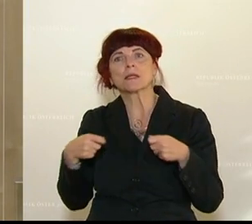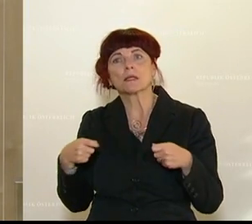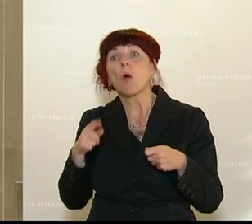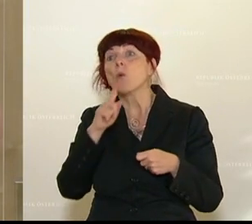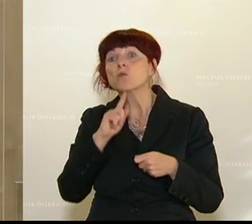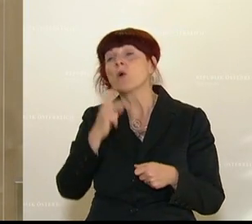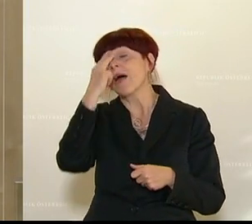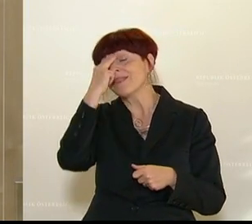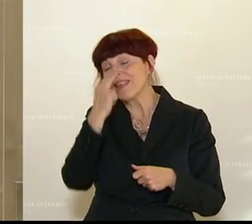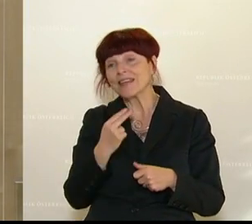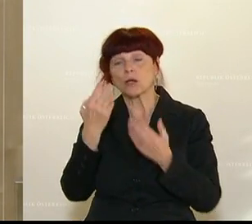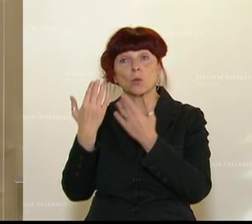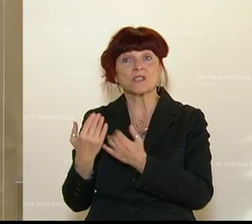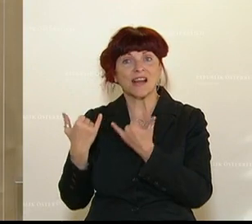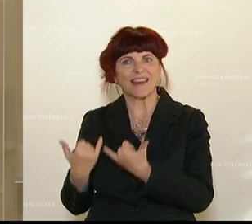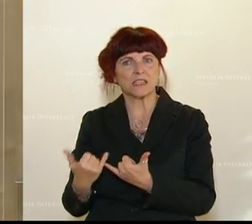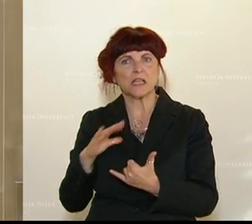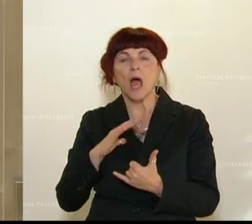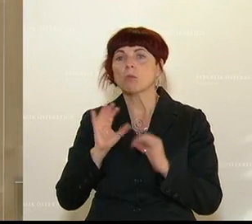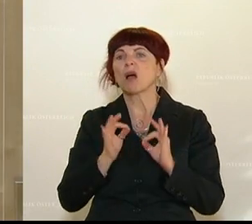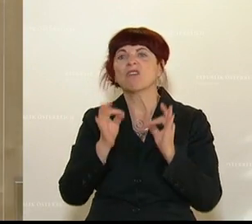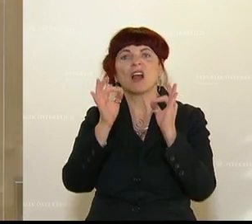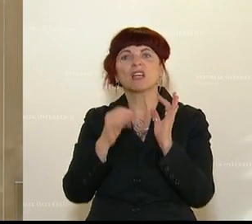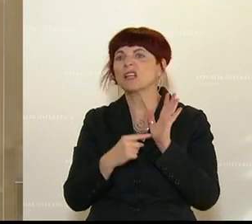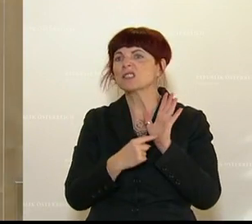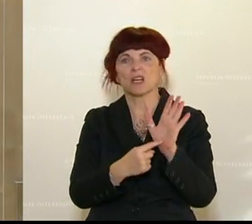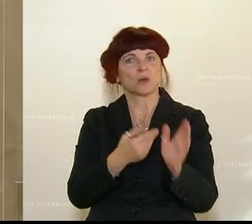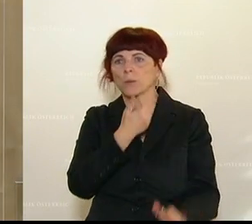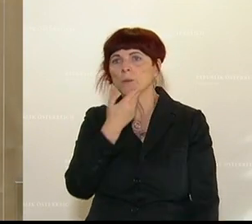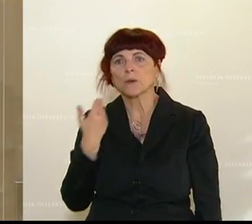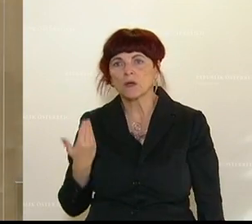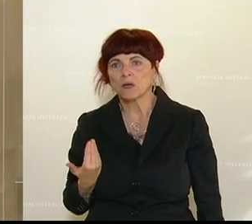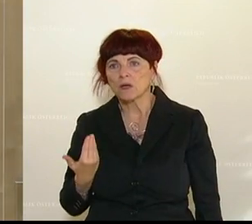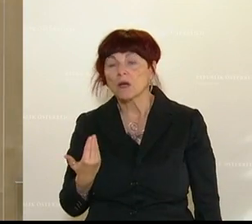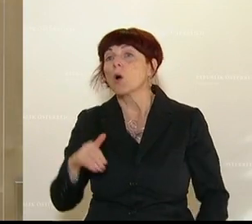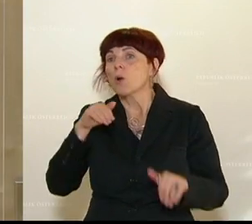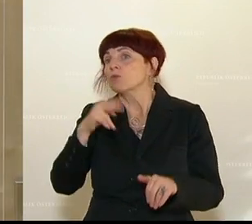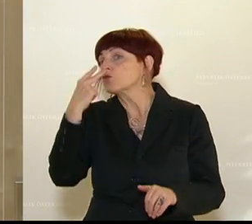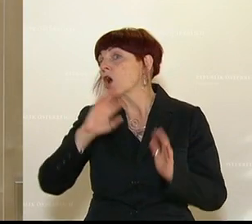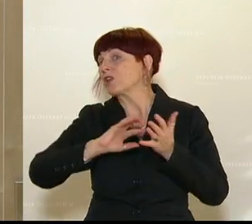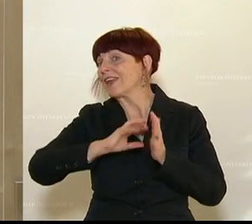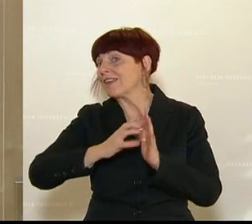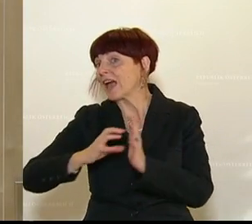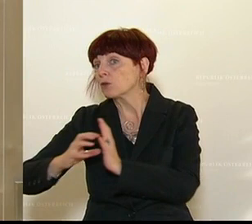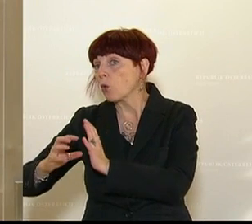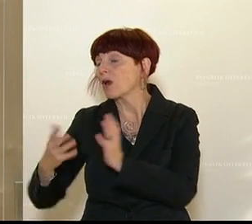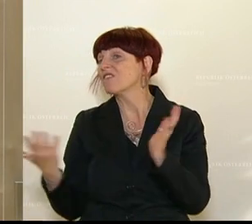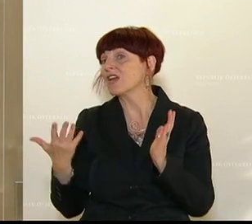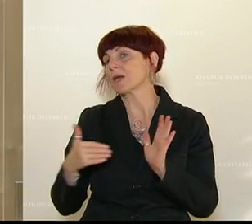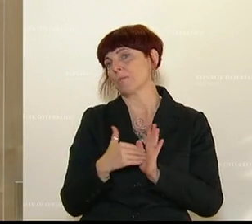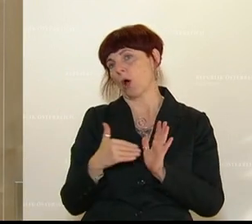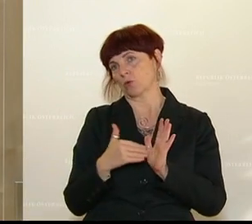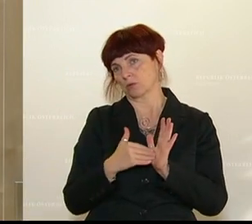Das sagt aber weder was über die Qualität noch sonst irgendwas aus, sondern wir müssen uns anschauen, welche Indikatoren braucht es zur Erfolgsmessung.